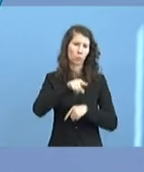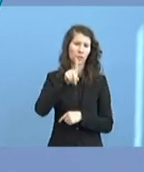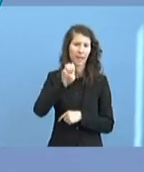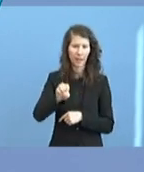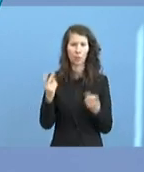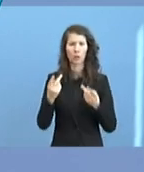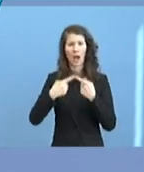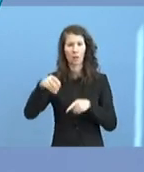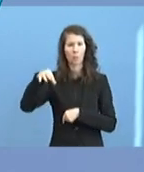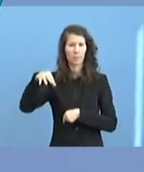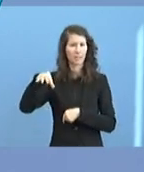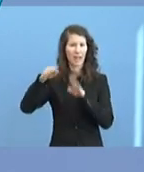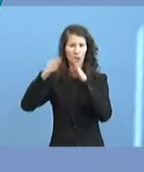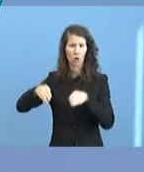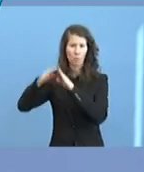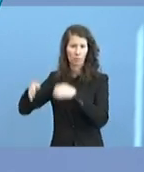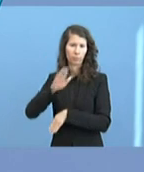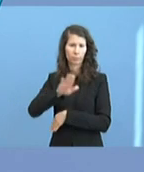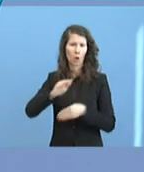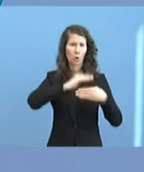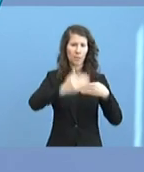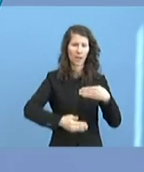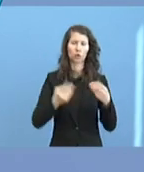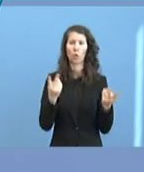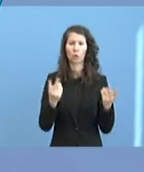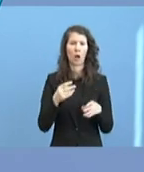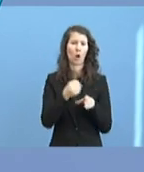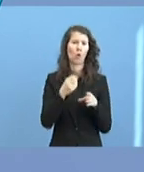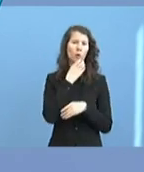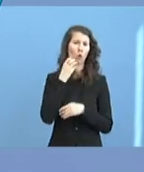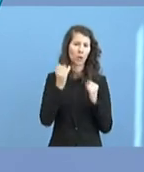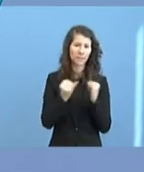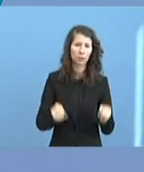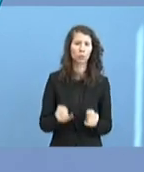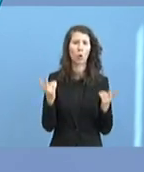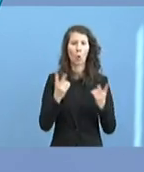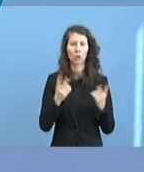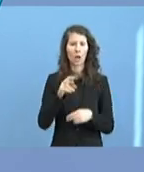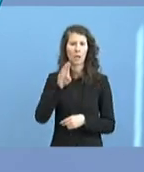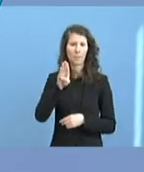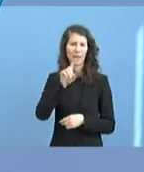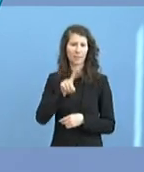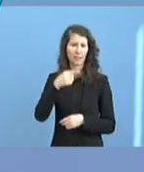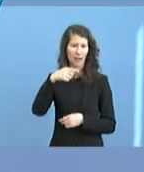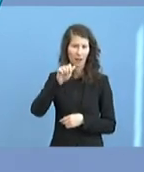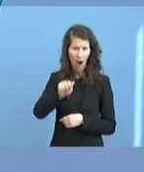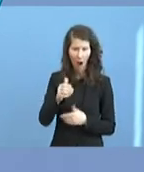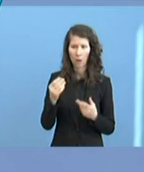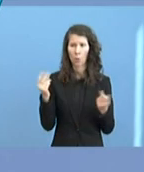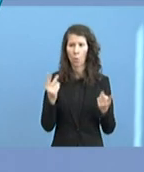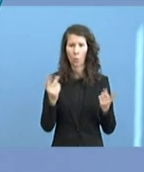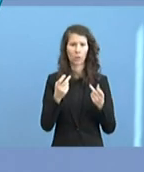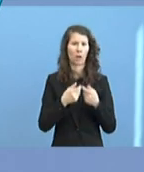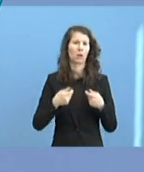auf der Seite des Robert-Koch-Instituts, der Bundeszentrale für gesundheitliche Aufklärung, des Bundesamtes für